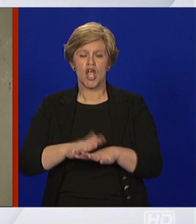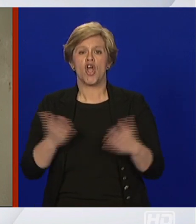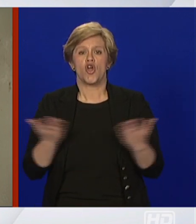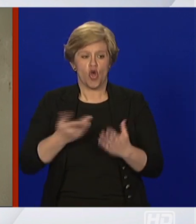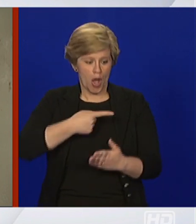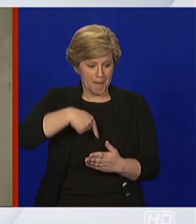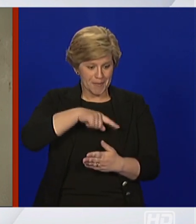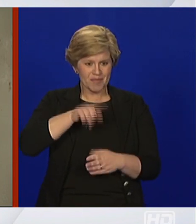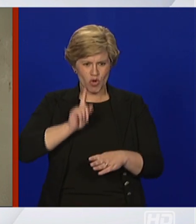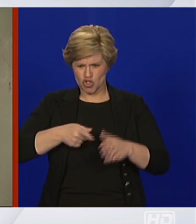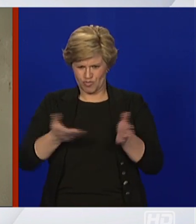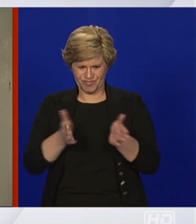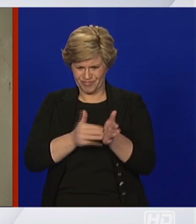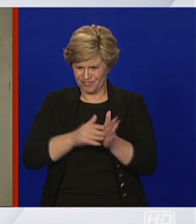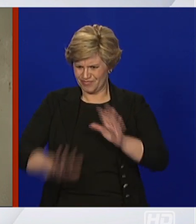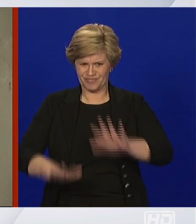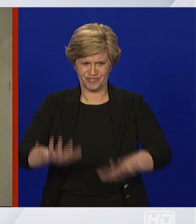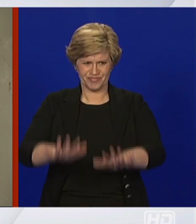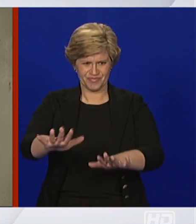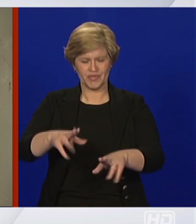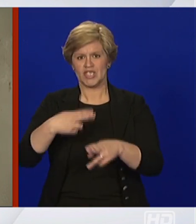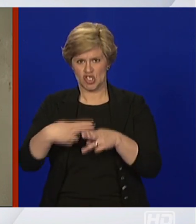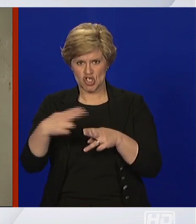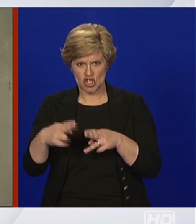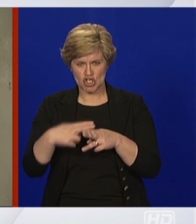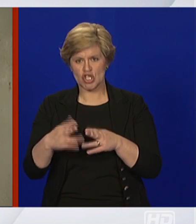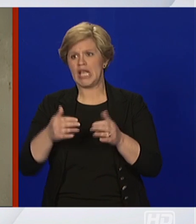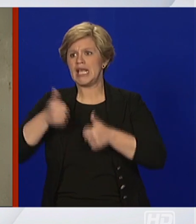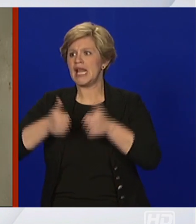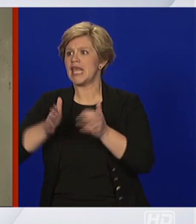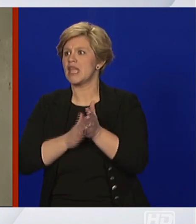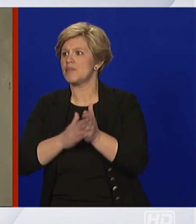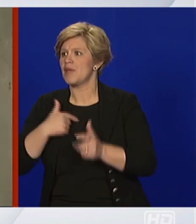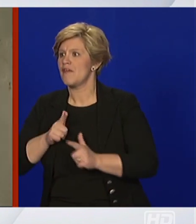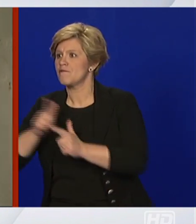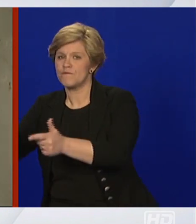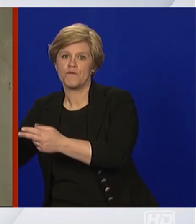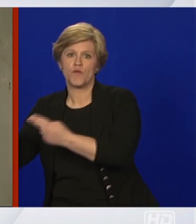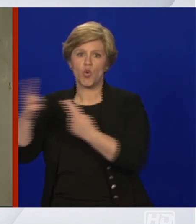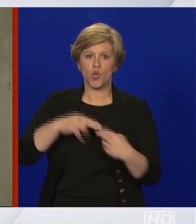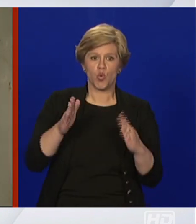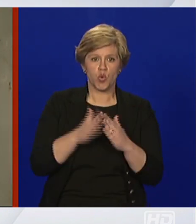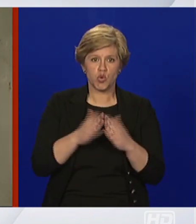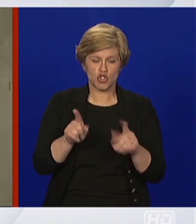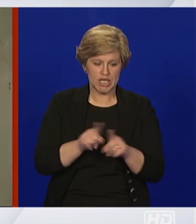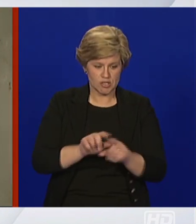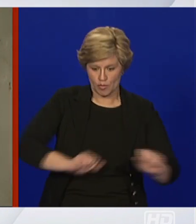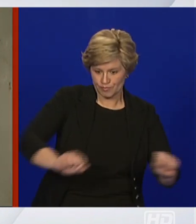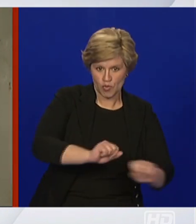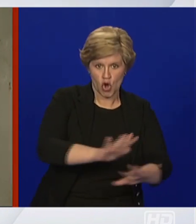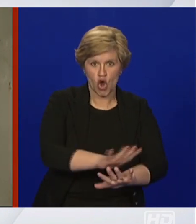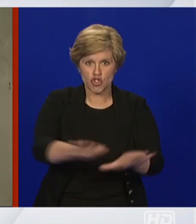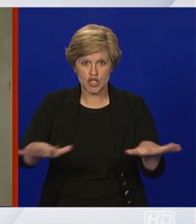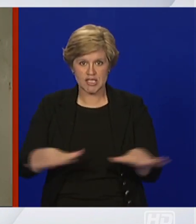čistiti svojim rukama prilikom povratka iz kupnje, iz ljekarne i tako dalje. Također je